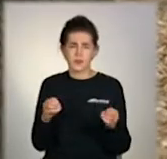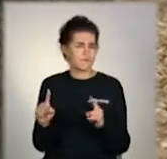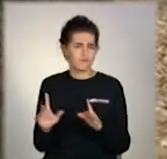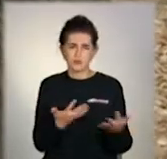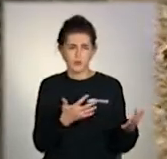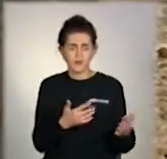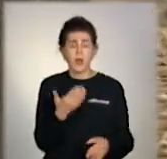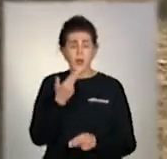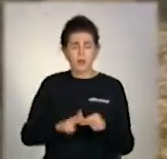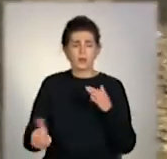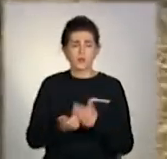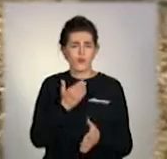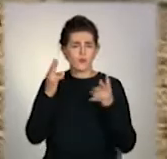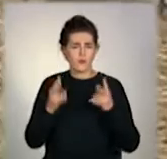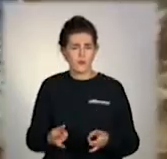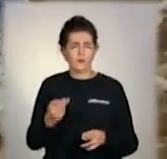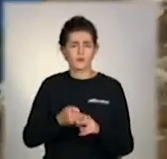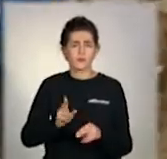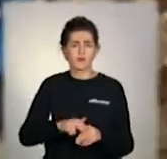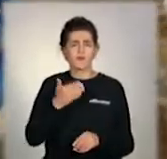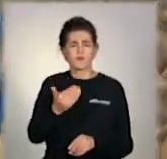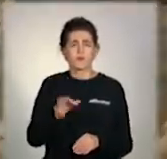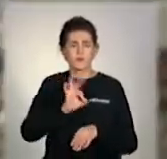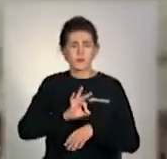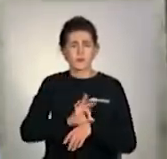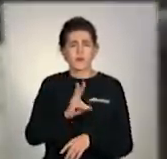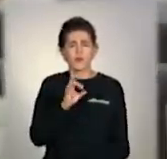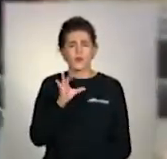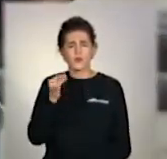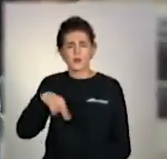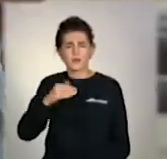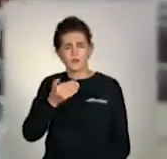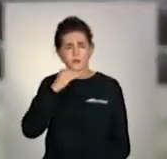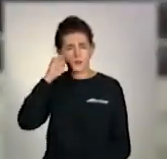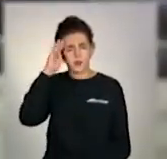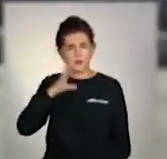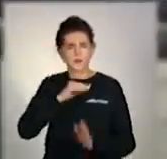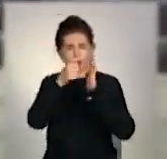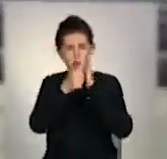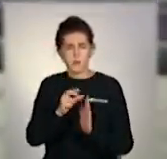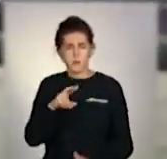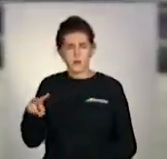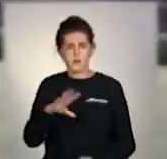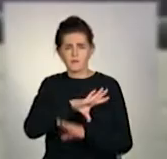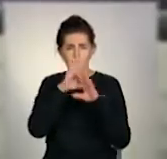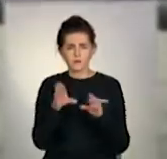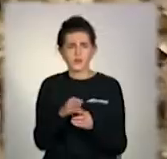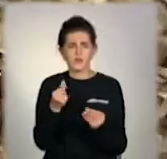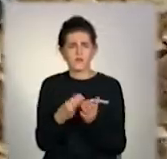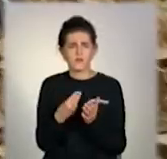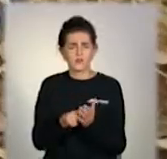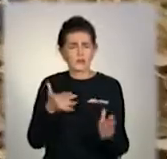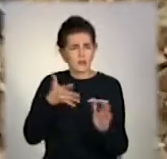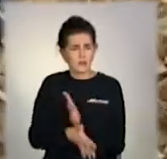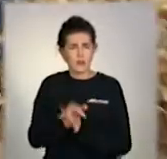Натомість спіткала нова біда. Тато Марко тяжко захворів на ковід, Сергій півроку був на лікарняному. Витратили всі заощадження.